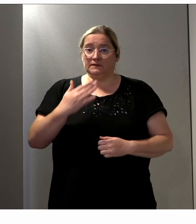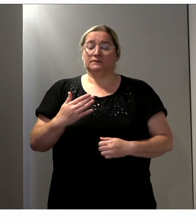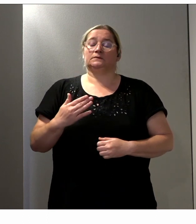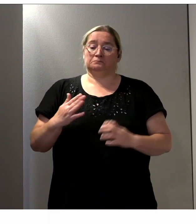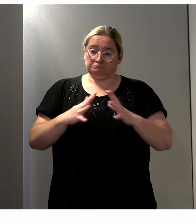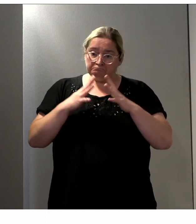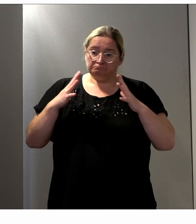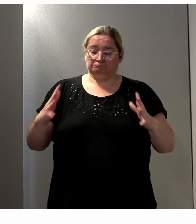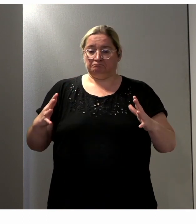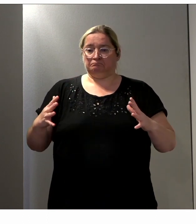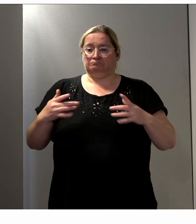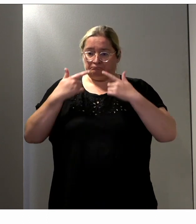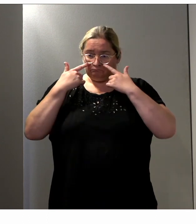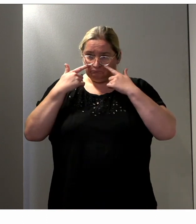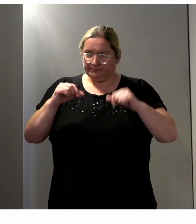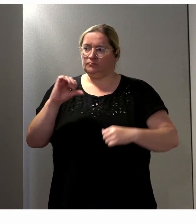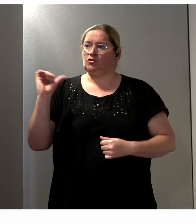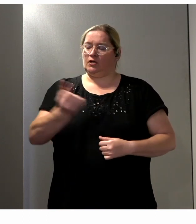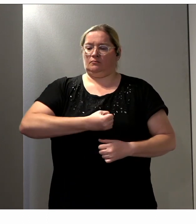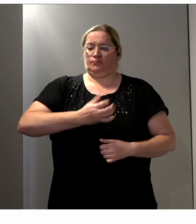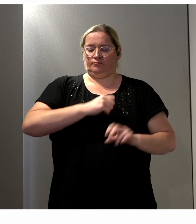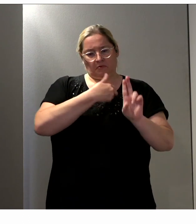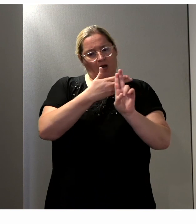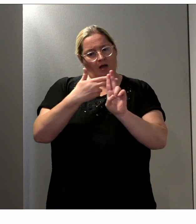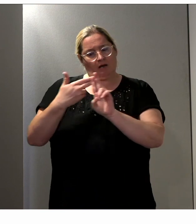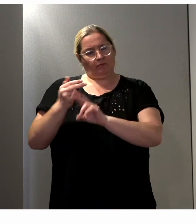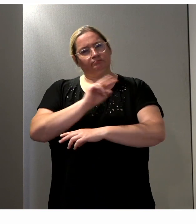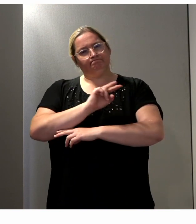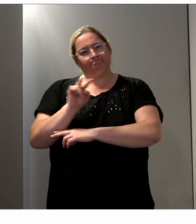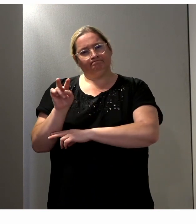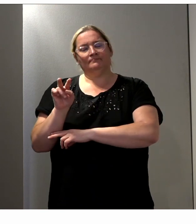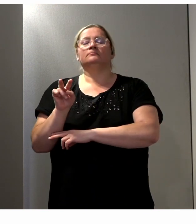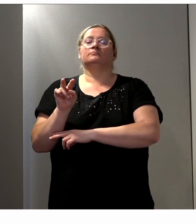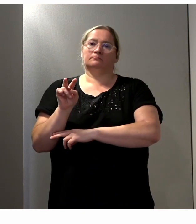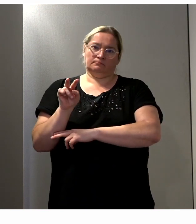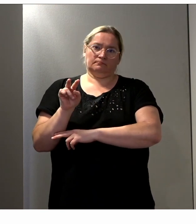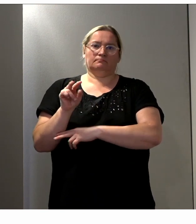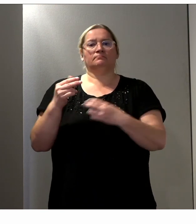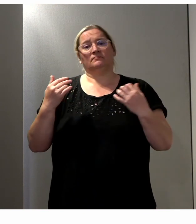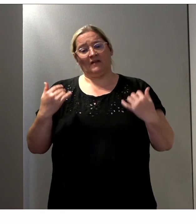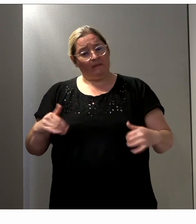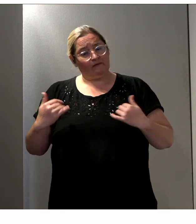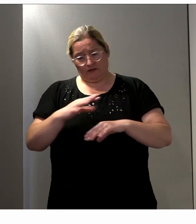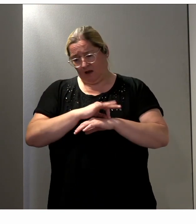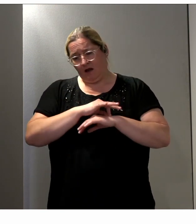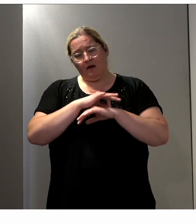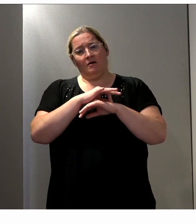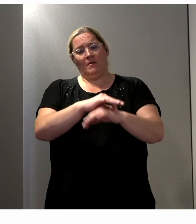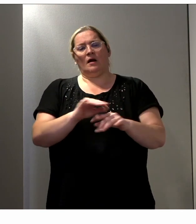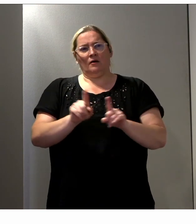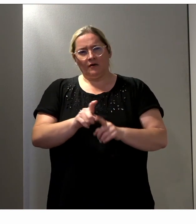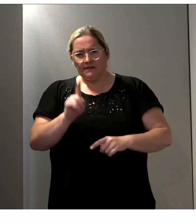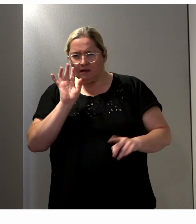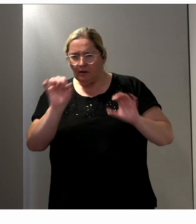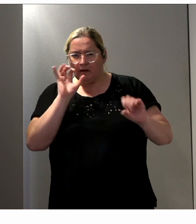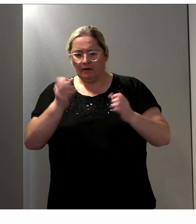notamment sur ces réponses, il y aussi des choses du coup à accompagner, sans doute à observer. On sera bien évidemment présent